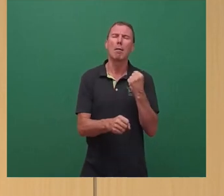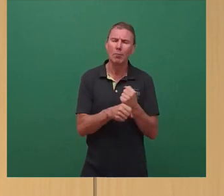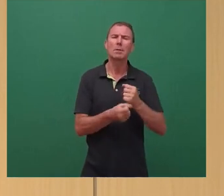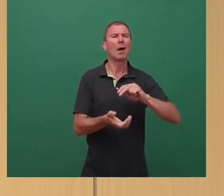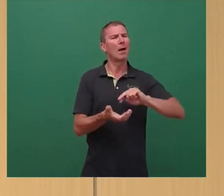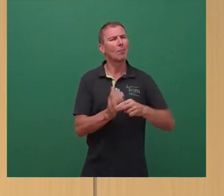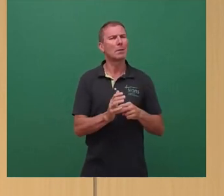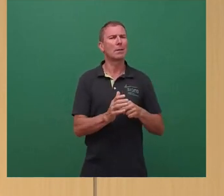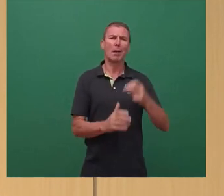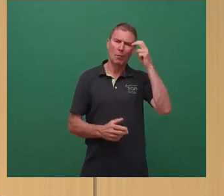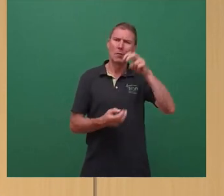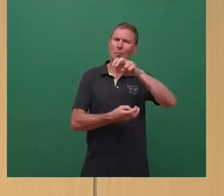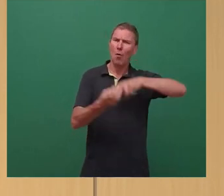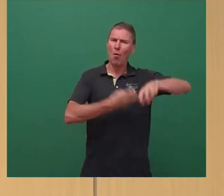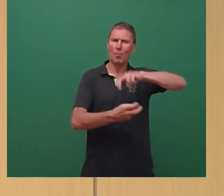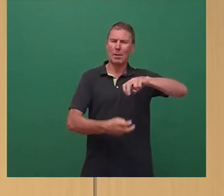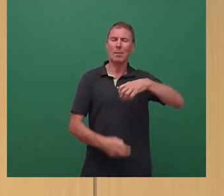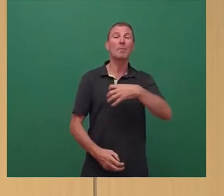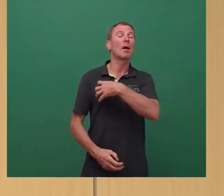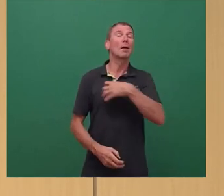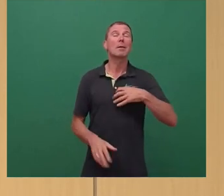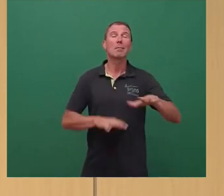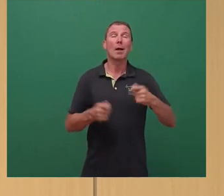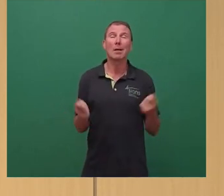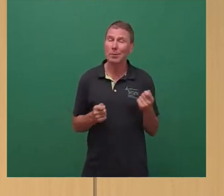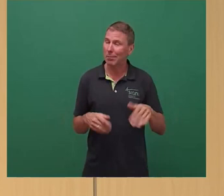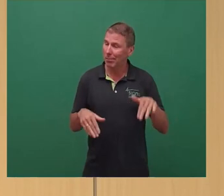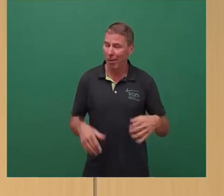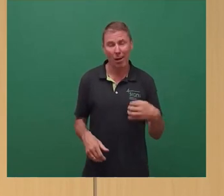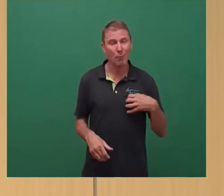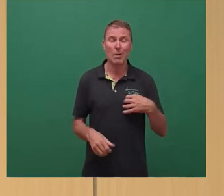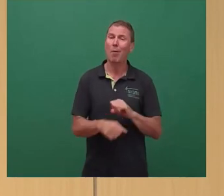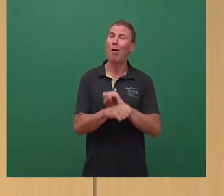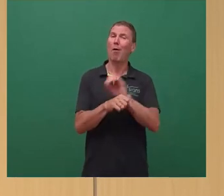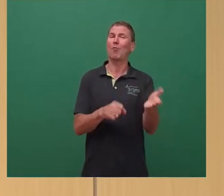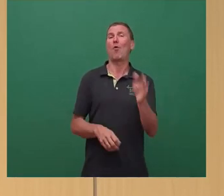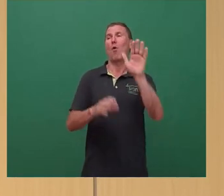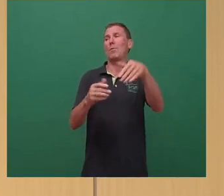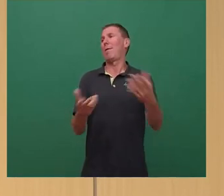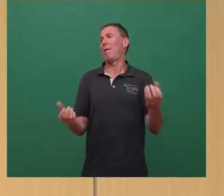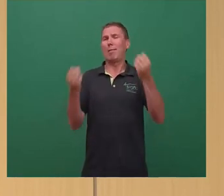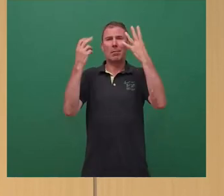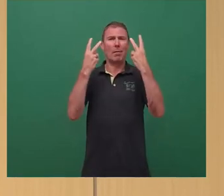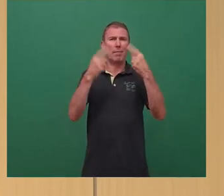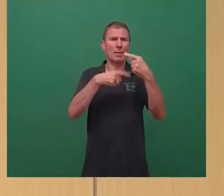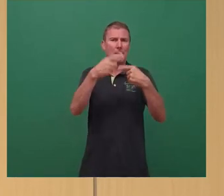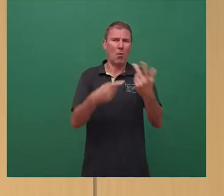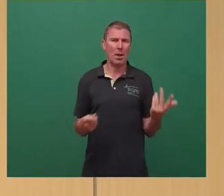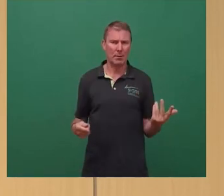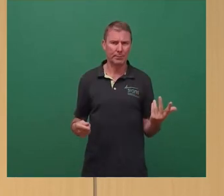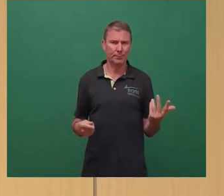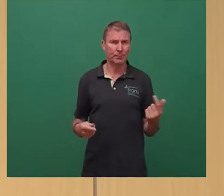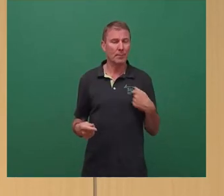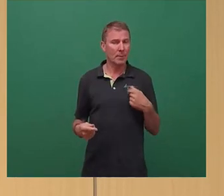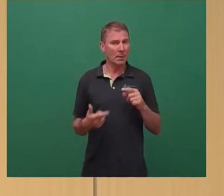Natürlich haben die Dresdner Verkehrsbetriebe Probleme. Corona spielt natürlich auch hier gerade eine Rolle. Und das Problem, was wir jetzt vor